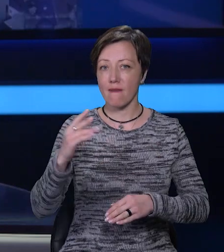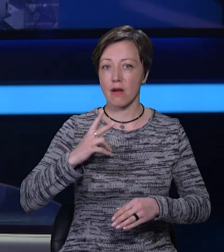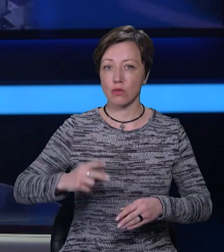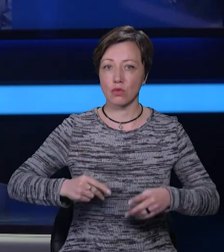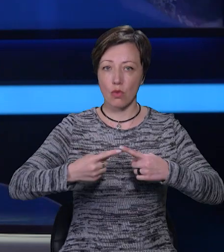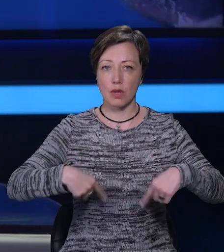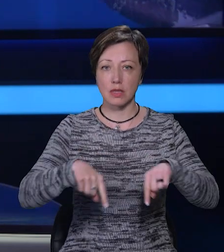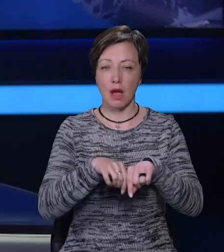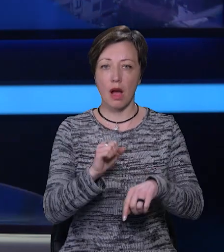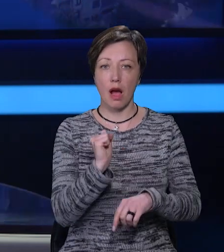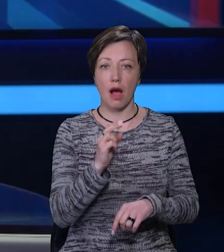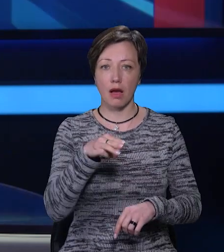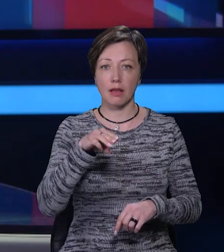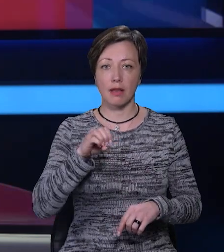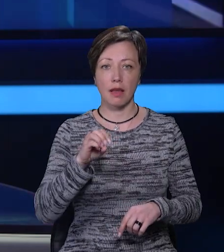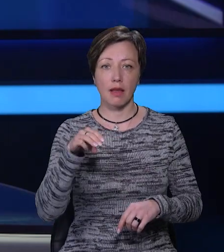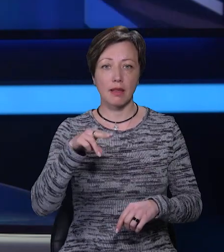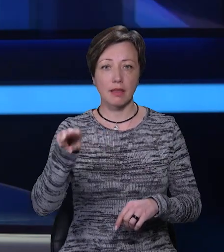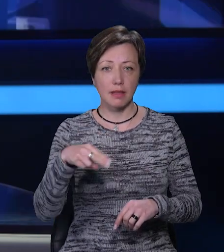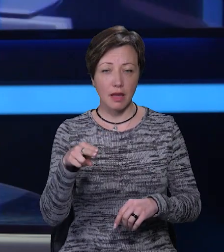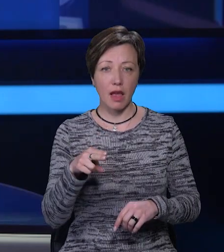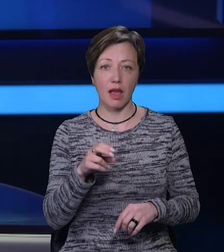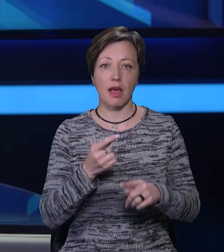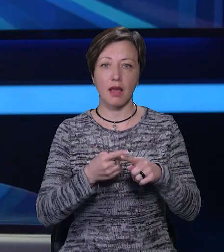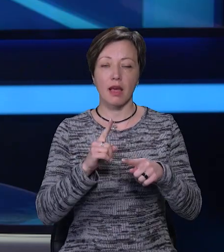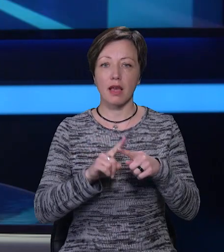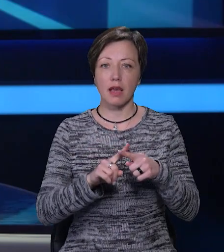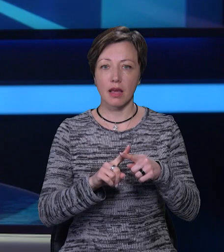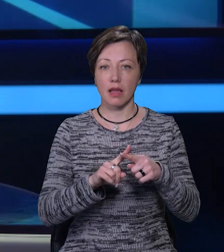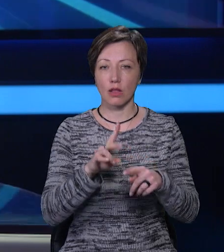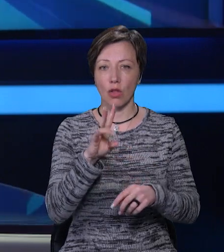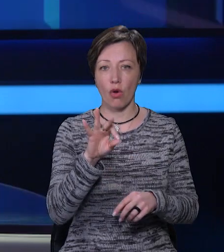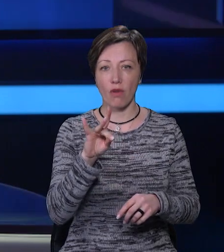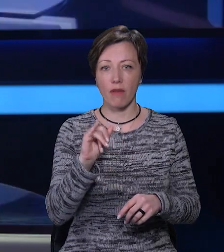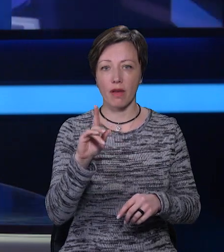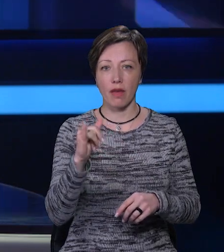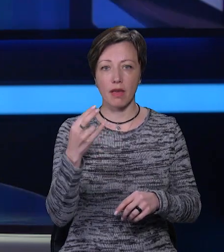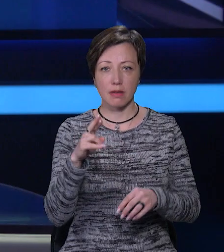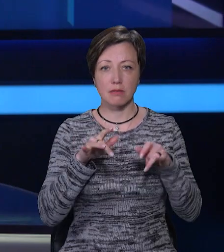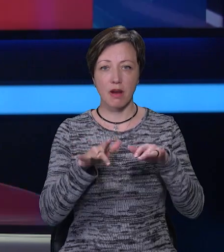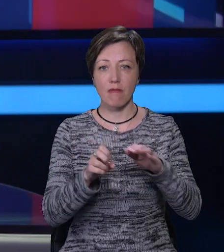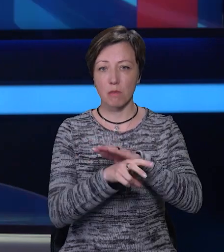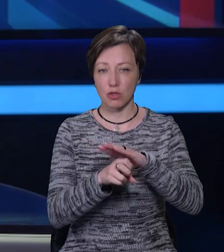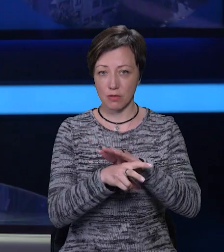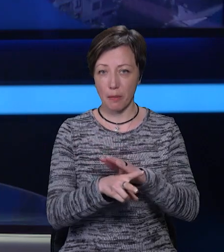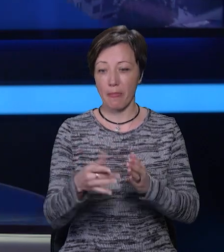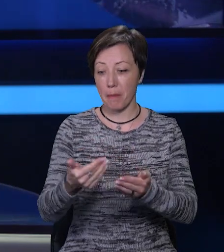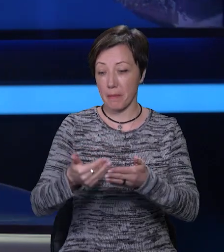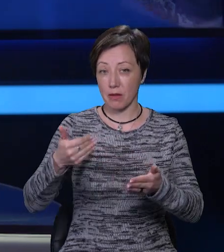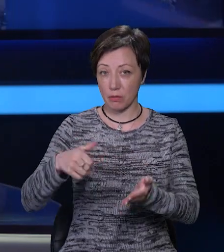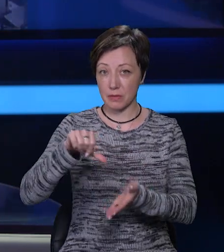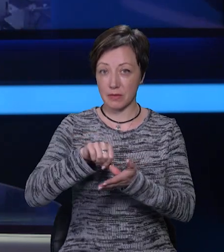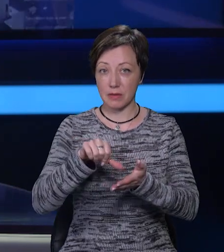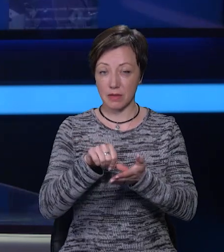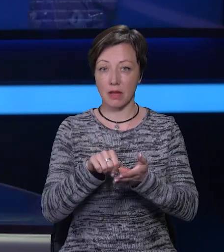організації «Актет» та Норвезької ради у справах біженців в Україні. Напередодні представники гуманітарних організацій приймали